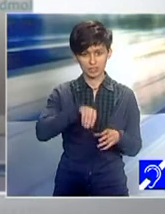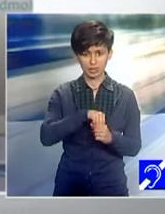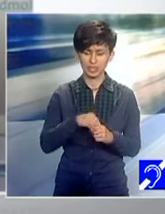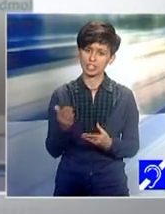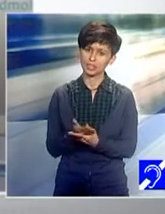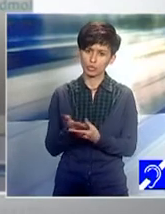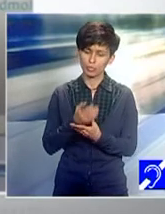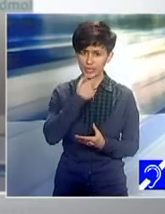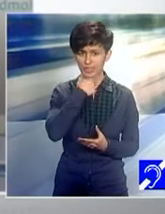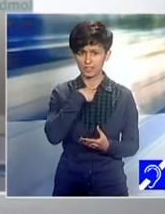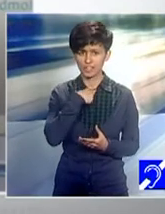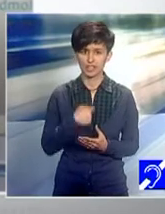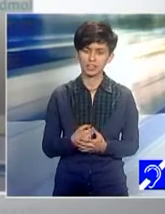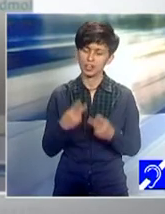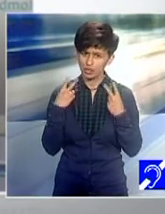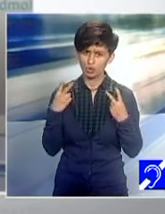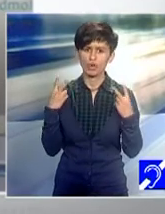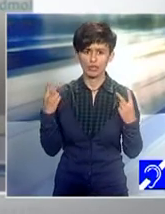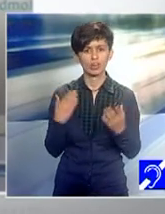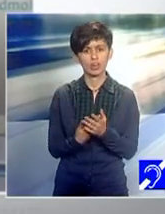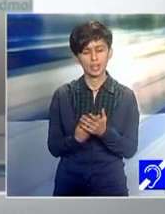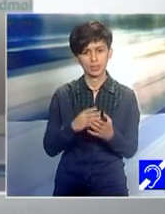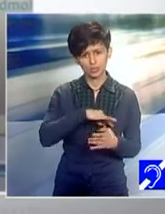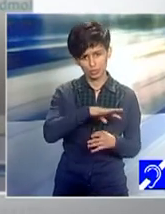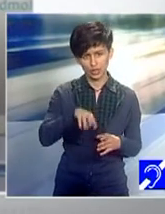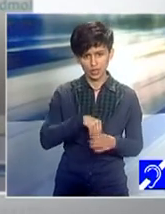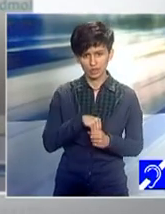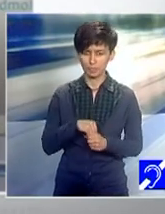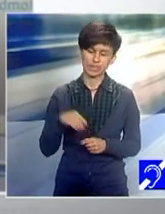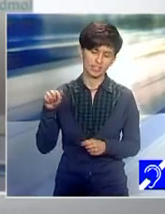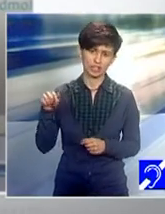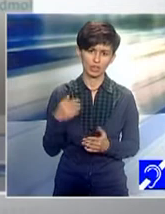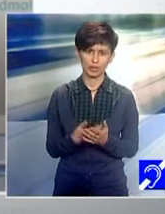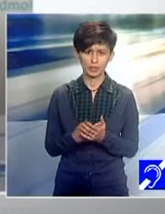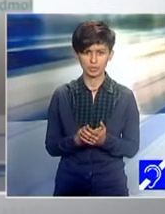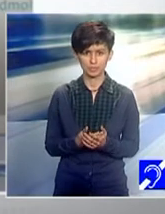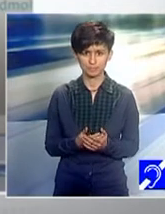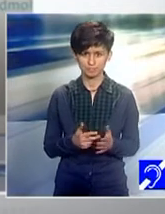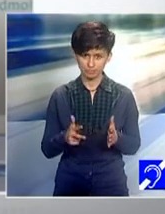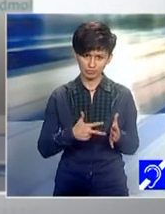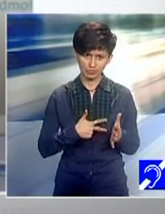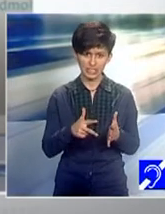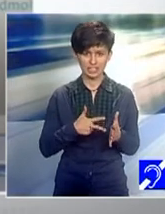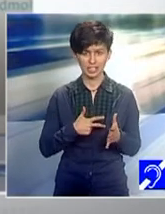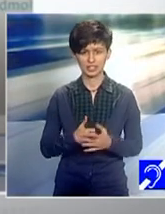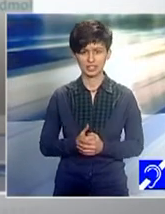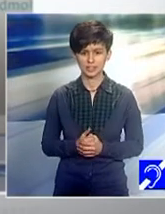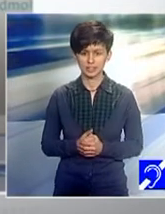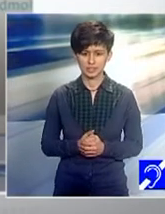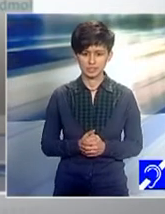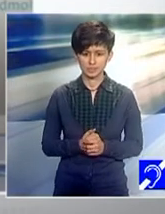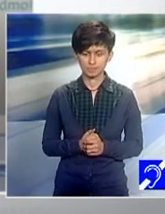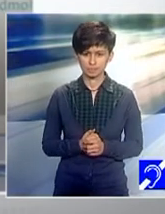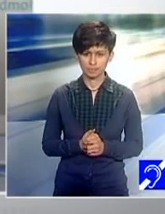sau cu anumită valoare pentru familia respectivă, pentru a le putea scana. Pentru că materialele pe care le-am scanat